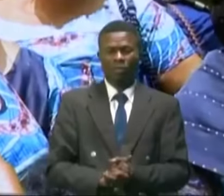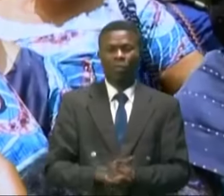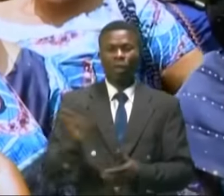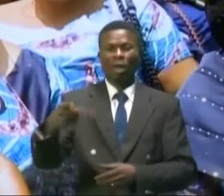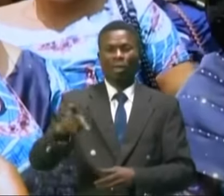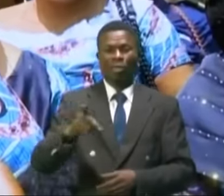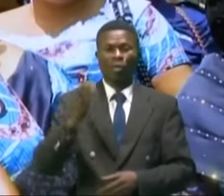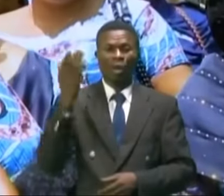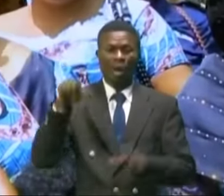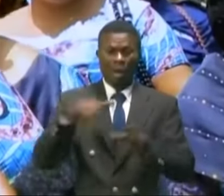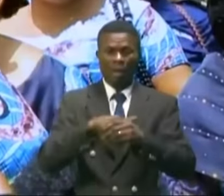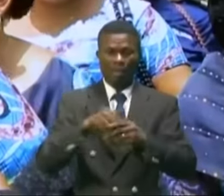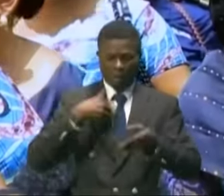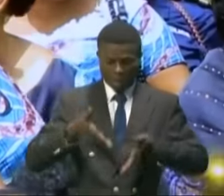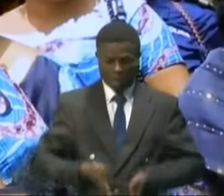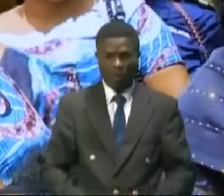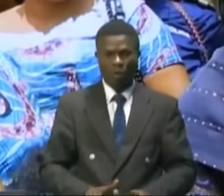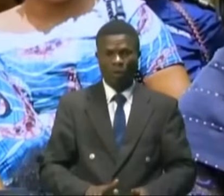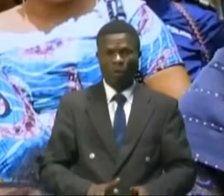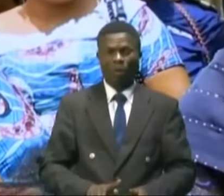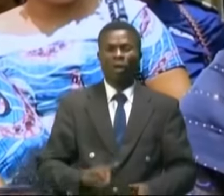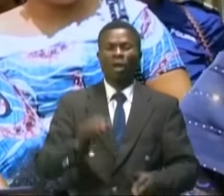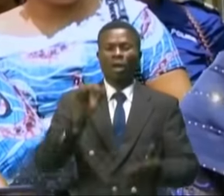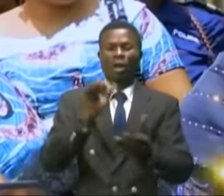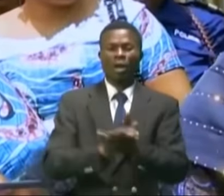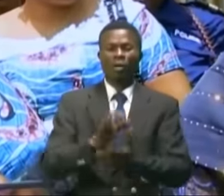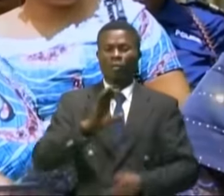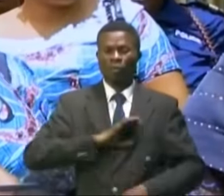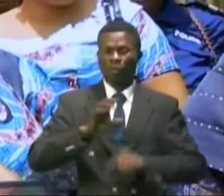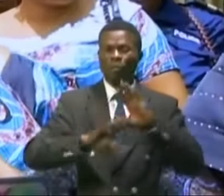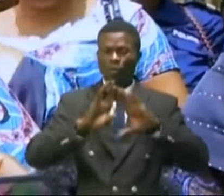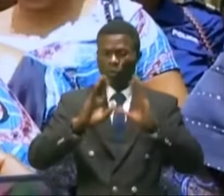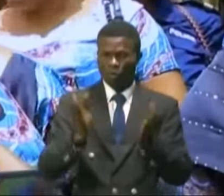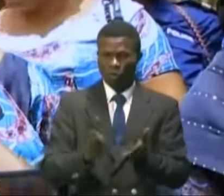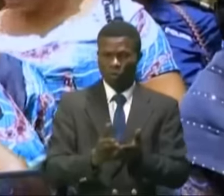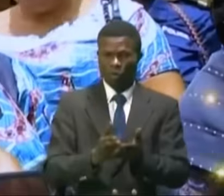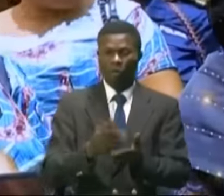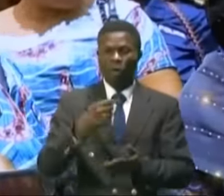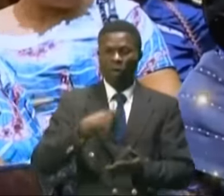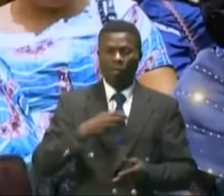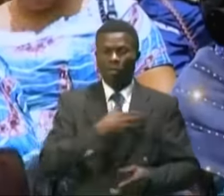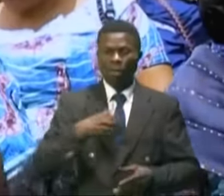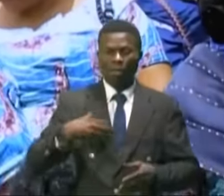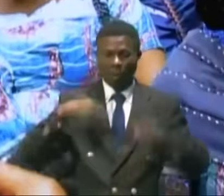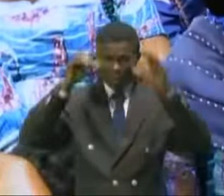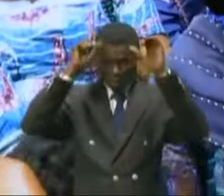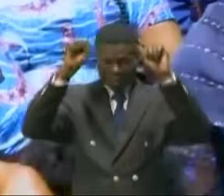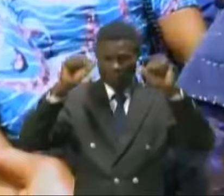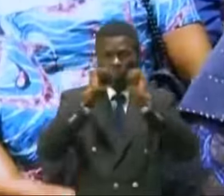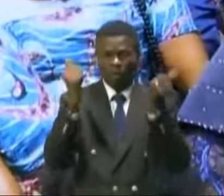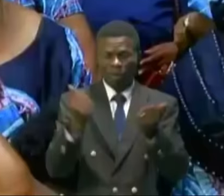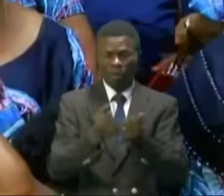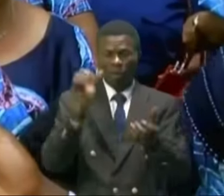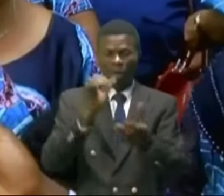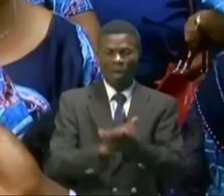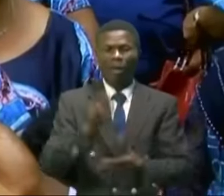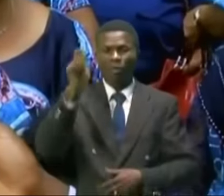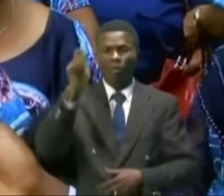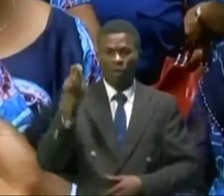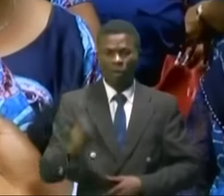Je suis venue rendre visite aux épouses de policiers, étant donné que je suis la présidente de l'association des épouses de policiers,